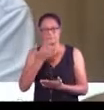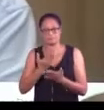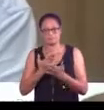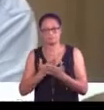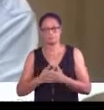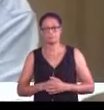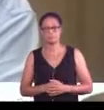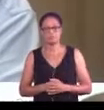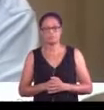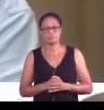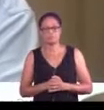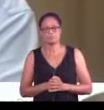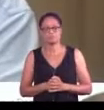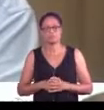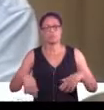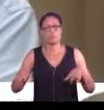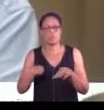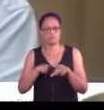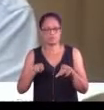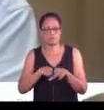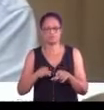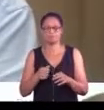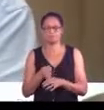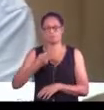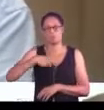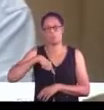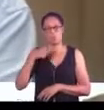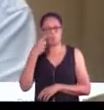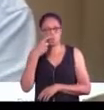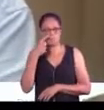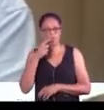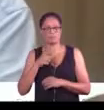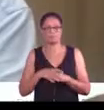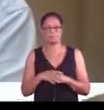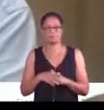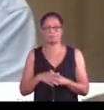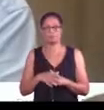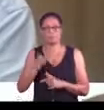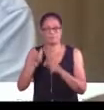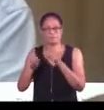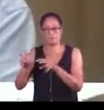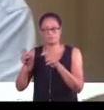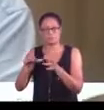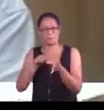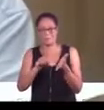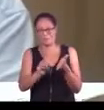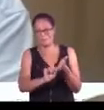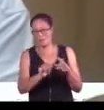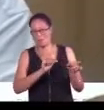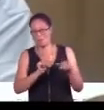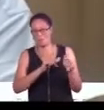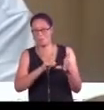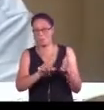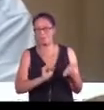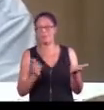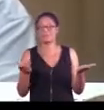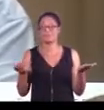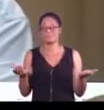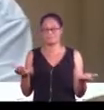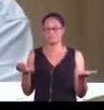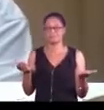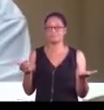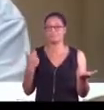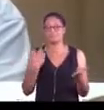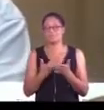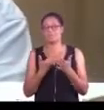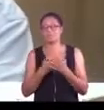Et puis il y avait également, on a constaté, beaucoup d'agriculteurs qui ne payaient pas le loyer. Alors c'était la première question que je voulais poser,